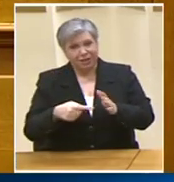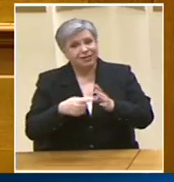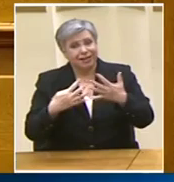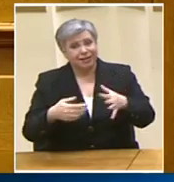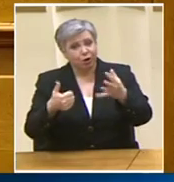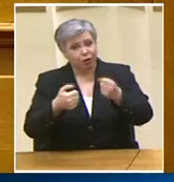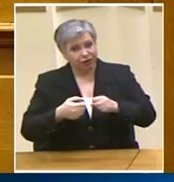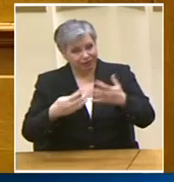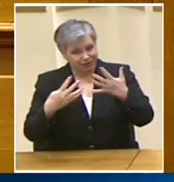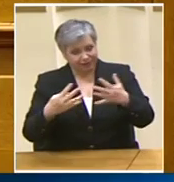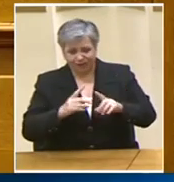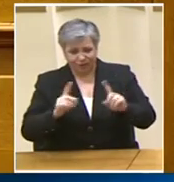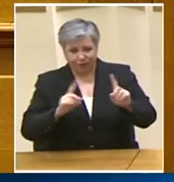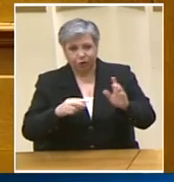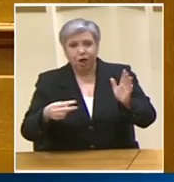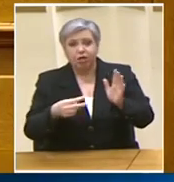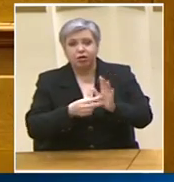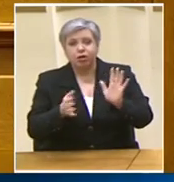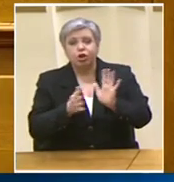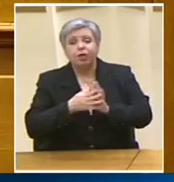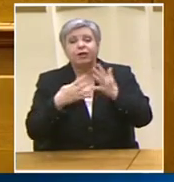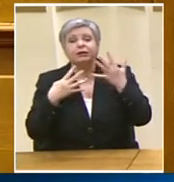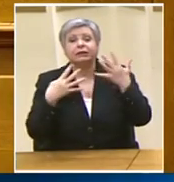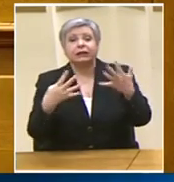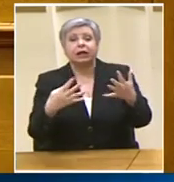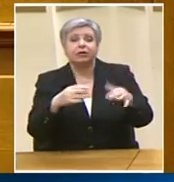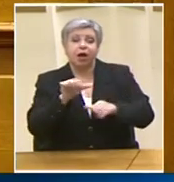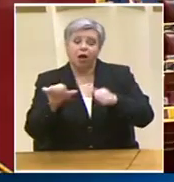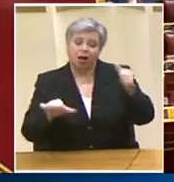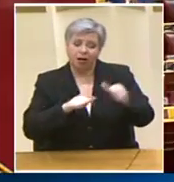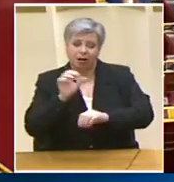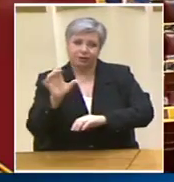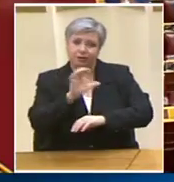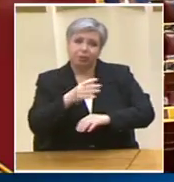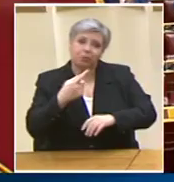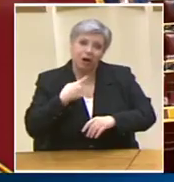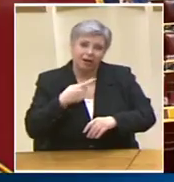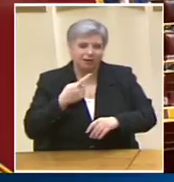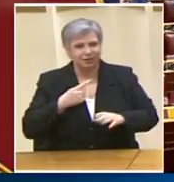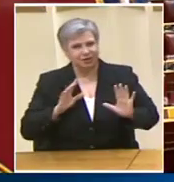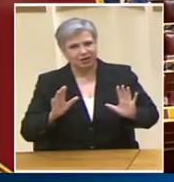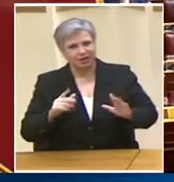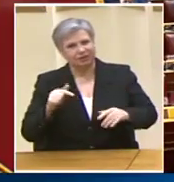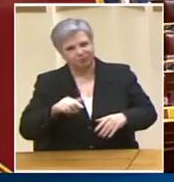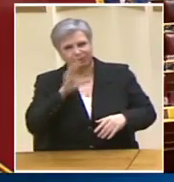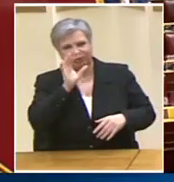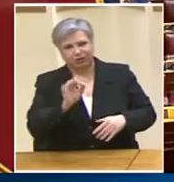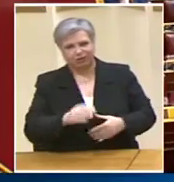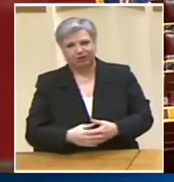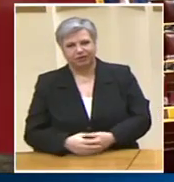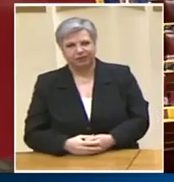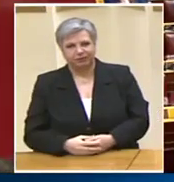στο 2019 είτε σας αρέσει είτε όχι σας ευχαριστώ ευχαριστώ Σας